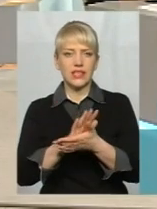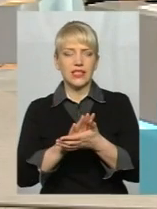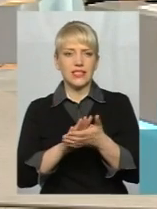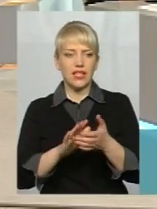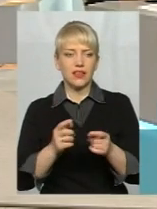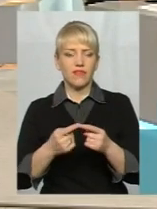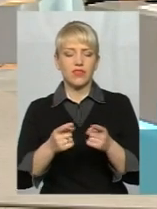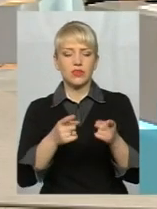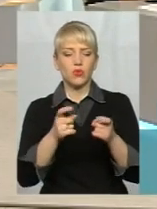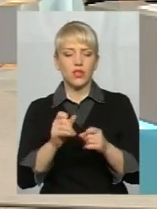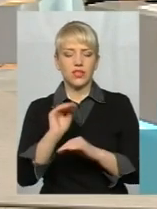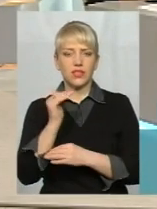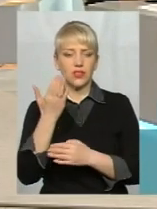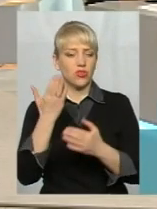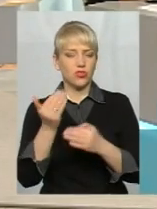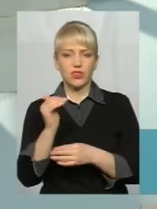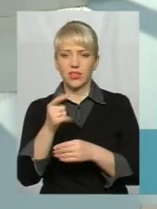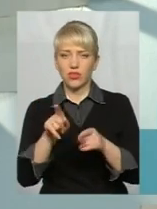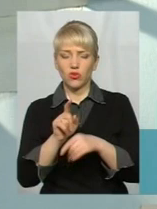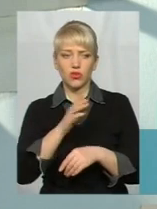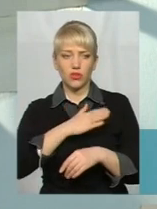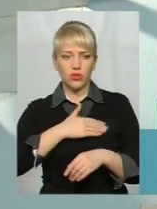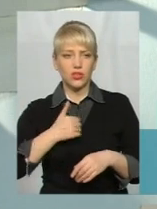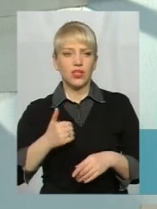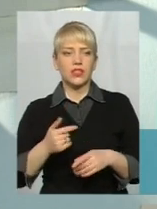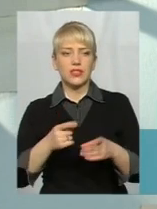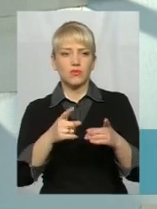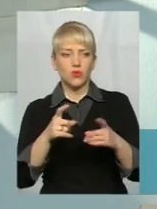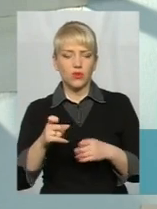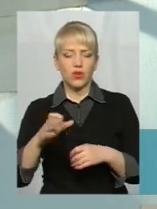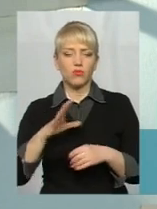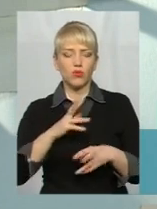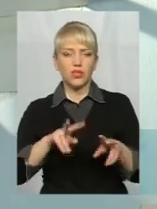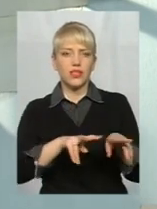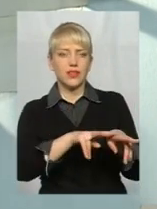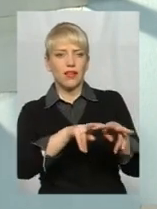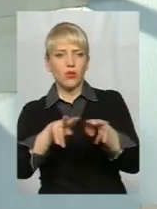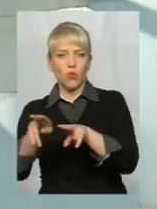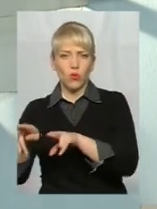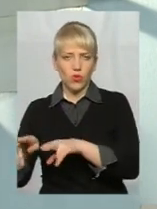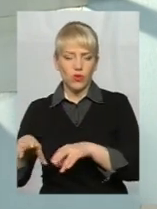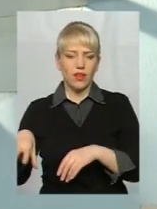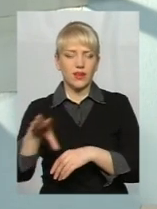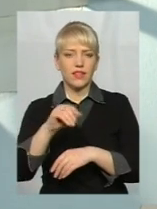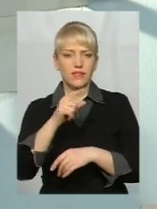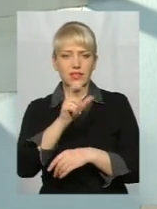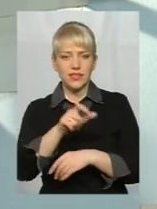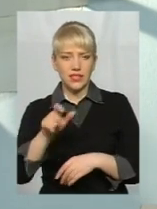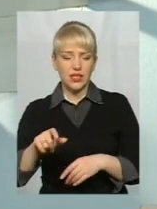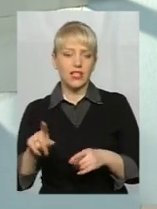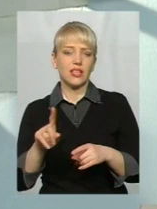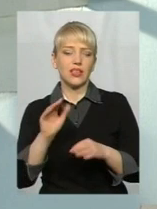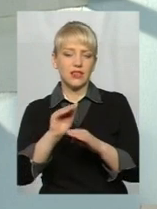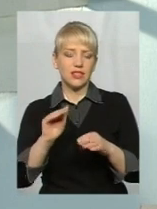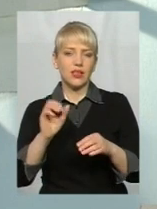якщо вона не хоче і не прагне такою бути, спонукає бути такою, всі, і для того, щоб подобатись іншим. І діти можуть йти за